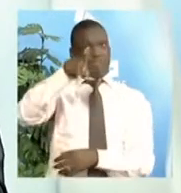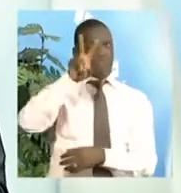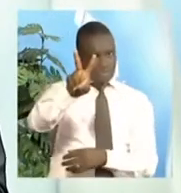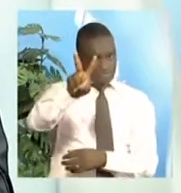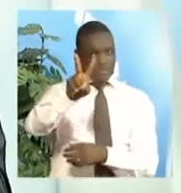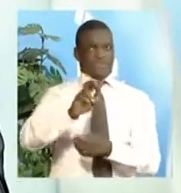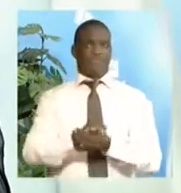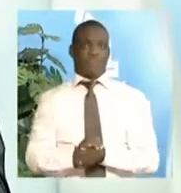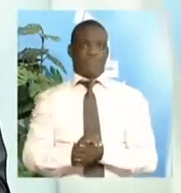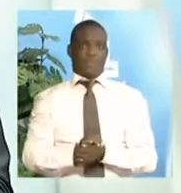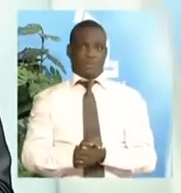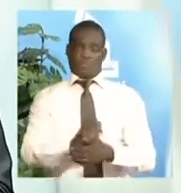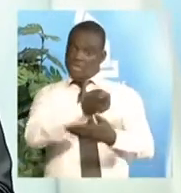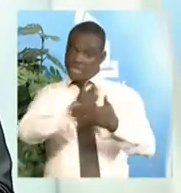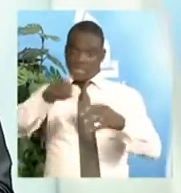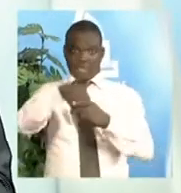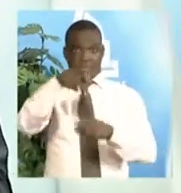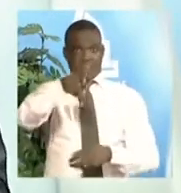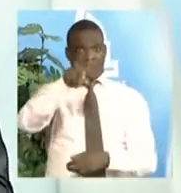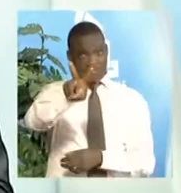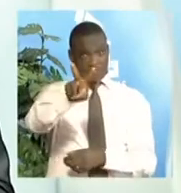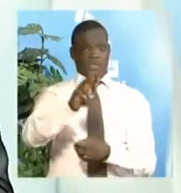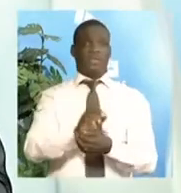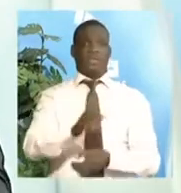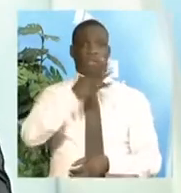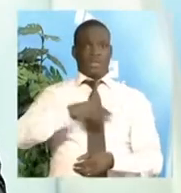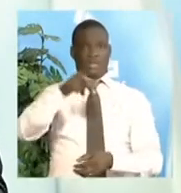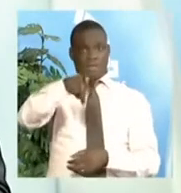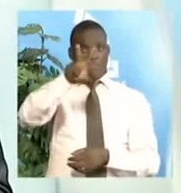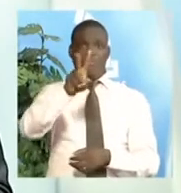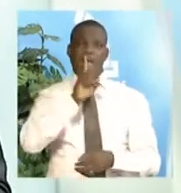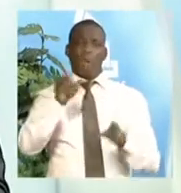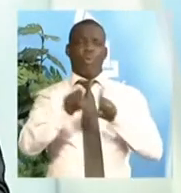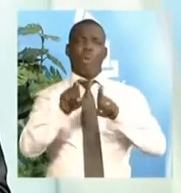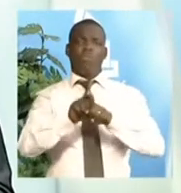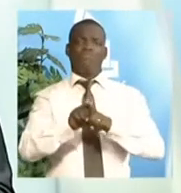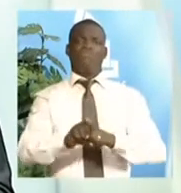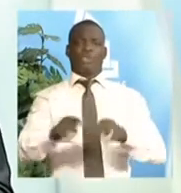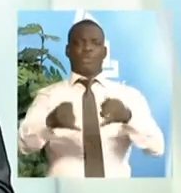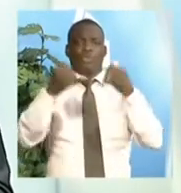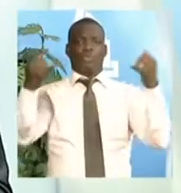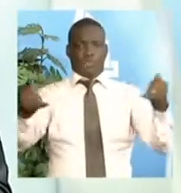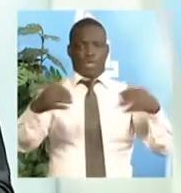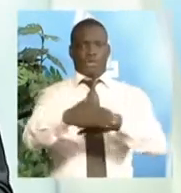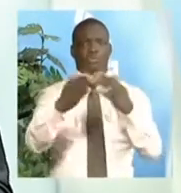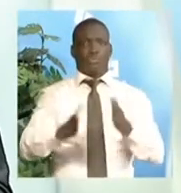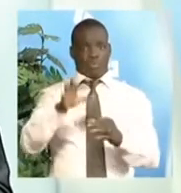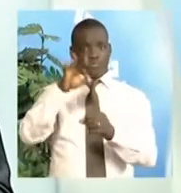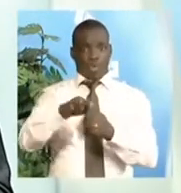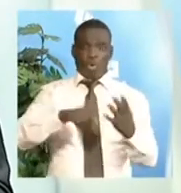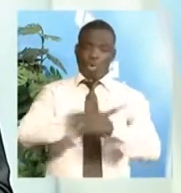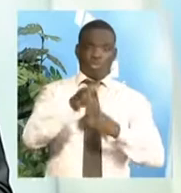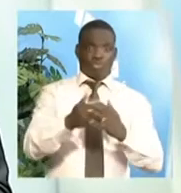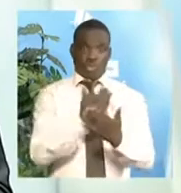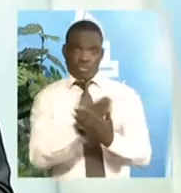procès verbal, est transcrit dans le procès verbal. Et le procès verbal est le journal du bureau de vote qui contient tout ce qui s'est